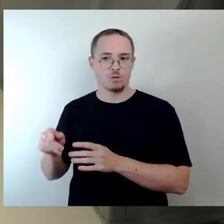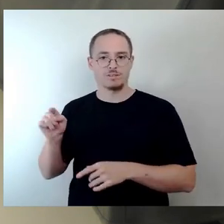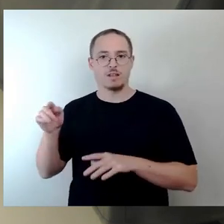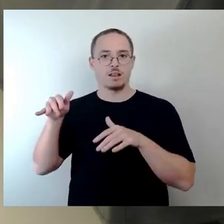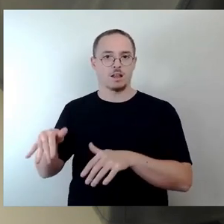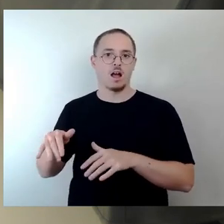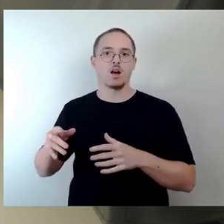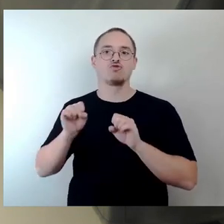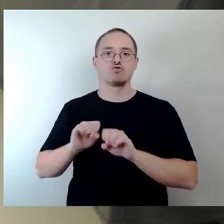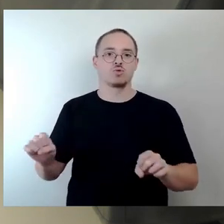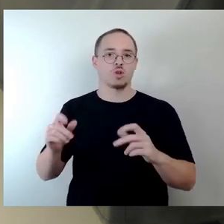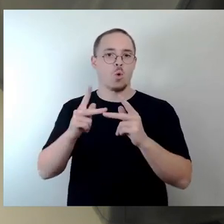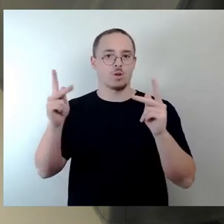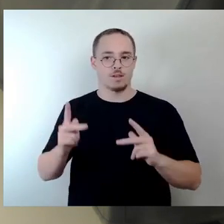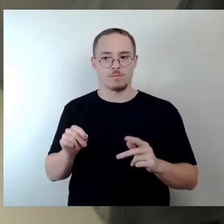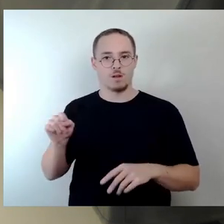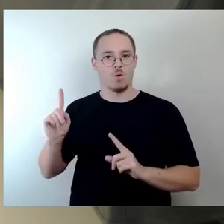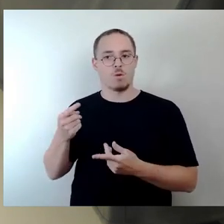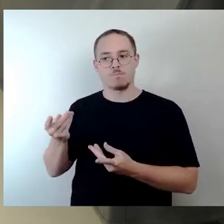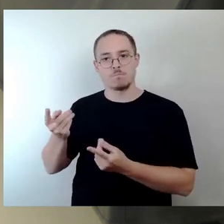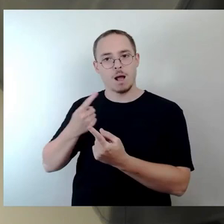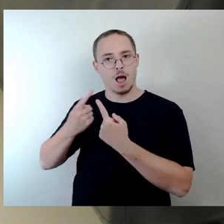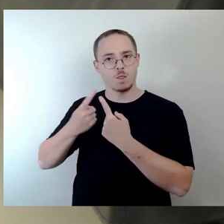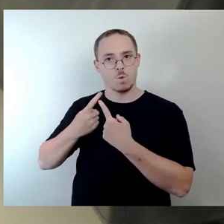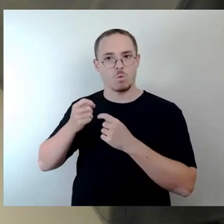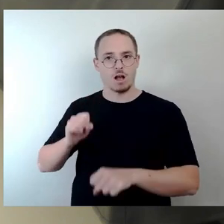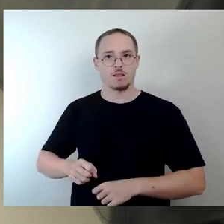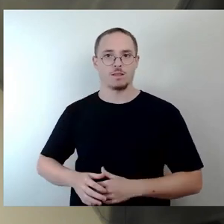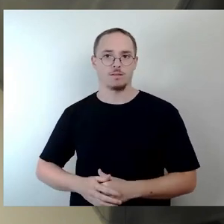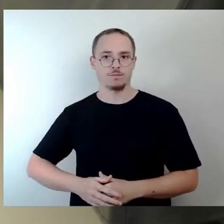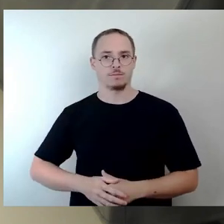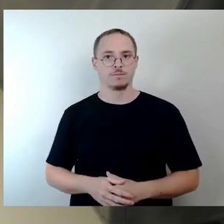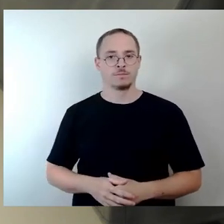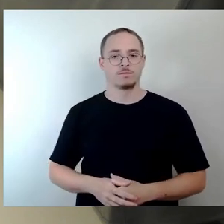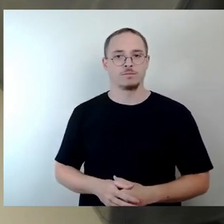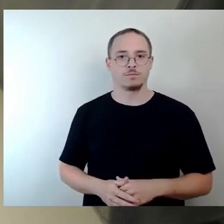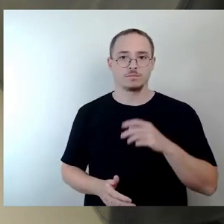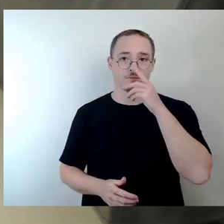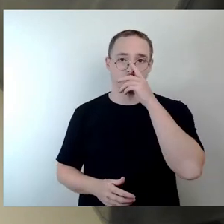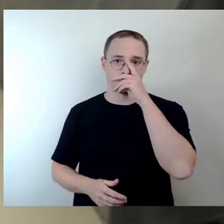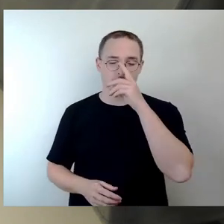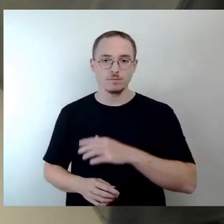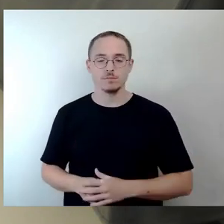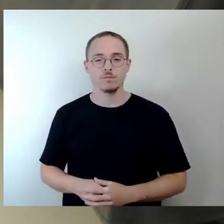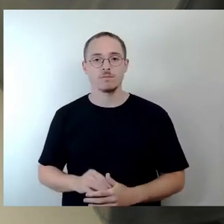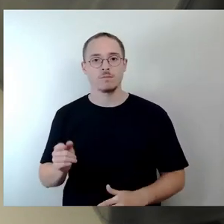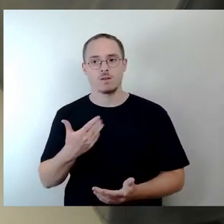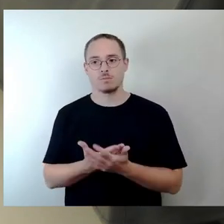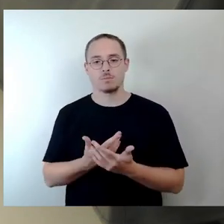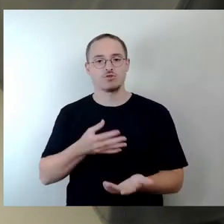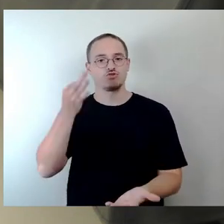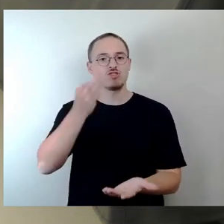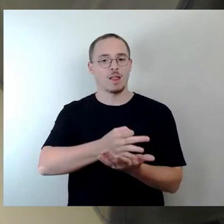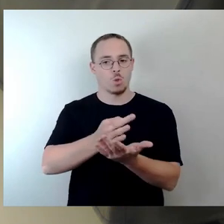Parteienberatung anbietet. Zu dem Austausch gehören Informationen auch zu den Standorten, gerade auch der Wahllokale